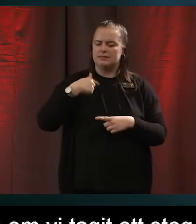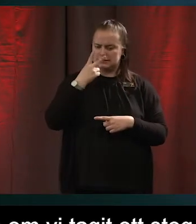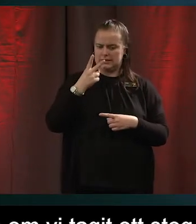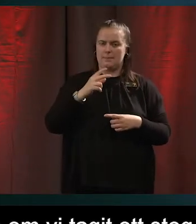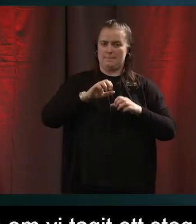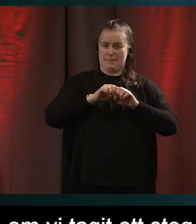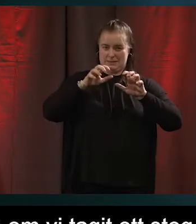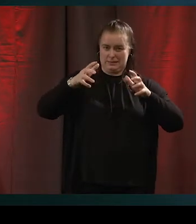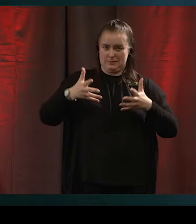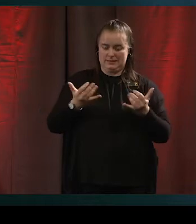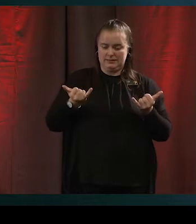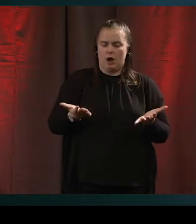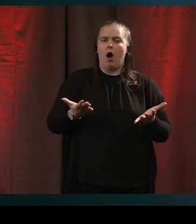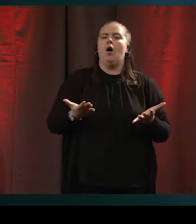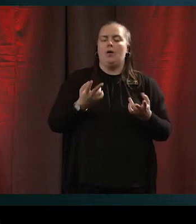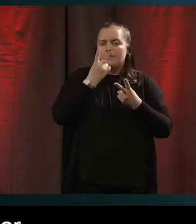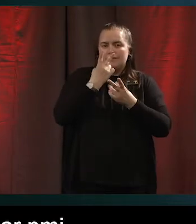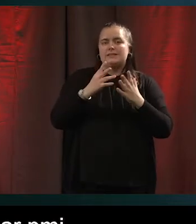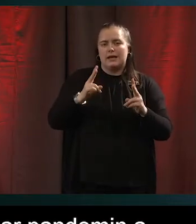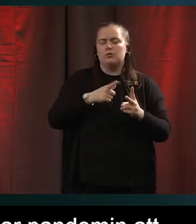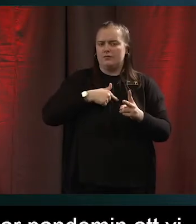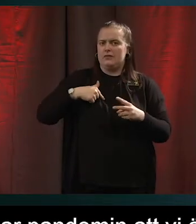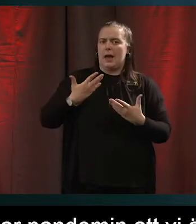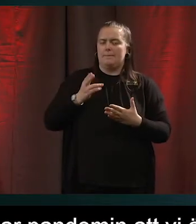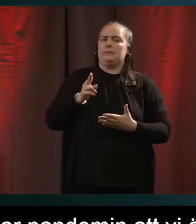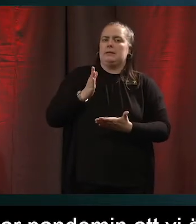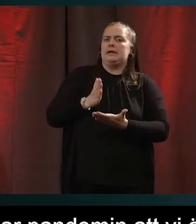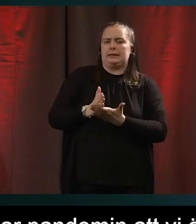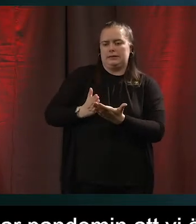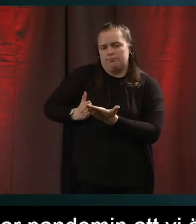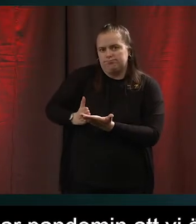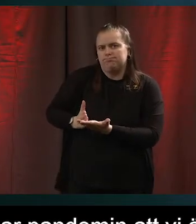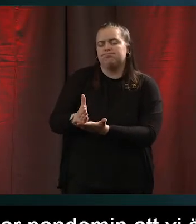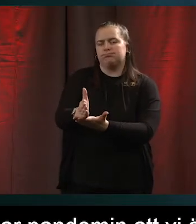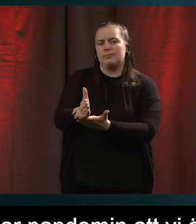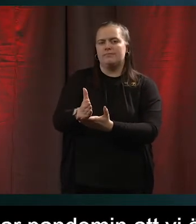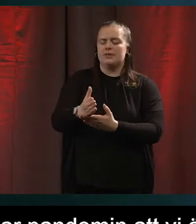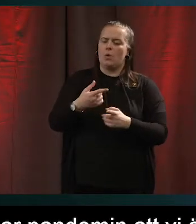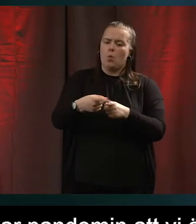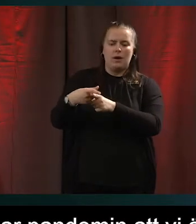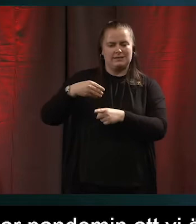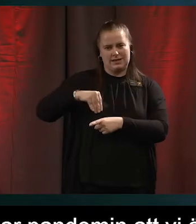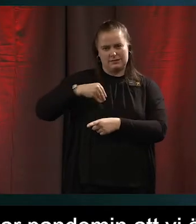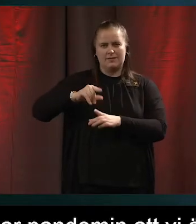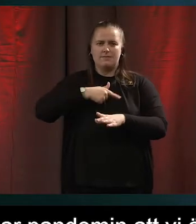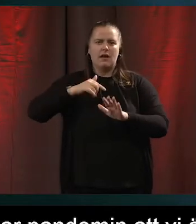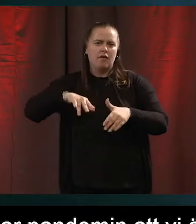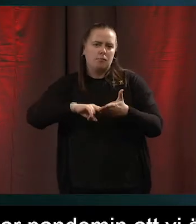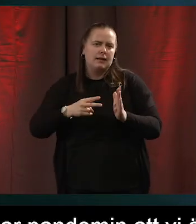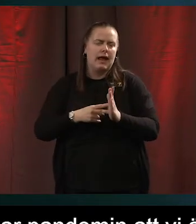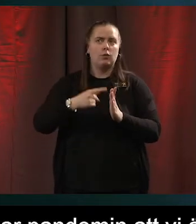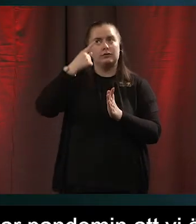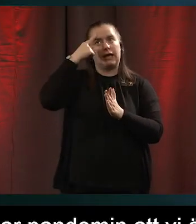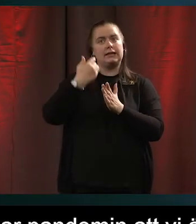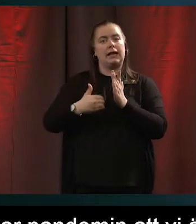visar verkligen att vi är på rätt väg. Alltså det är de här satsningarna som vi har planerat och tänkt redan för ett år sedan att det här